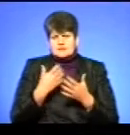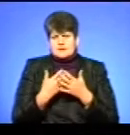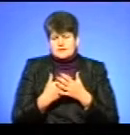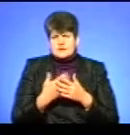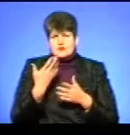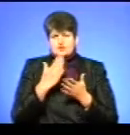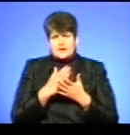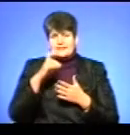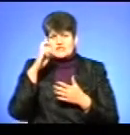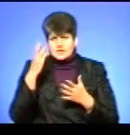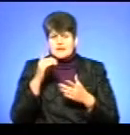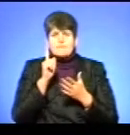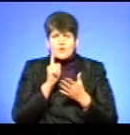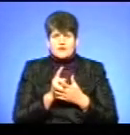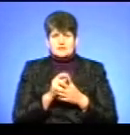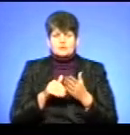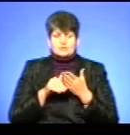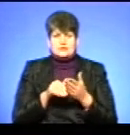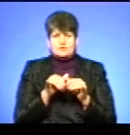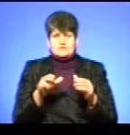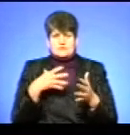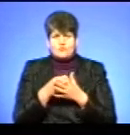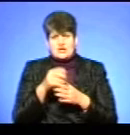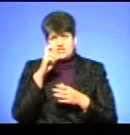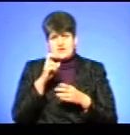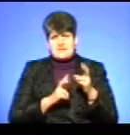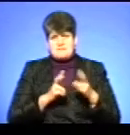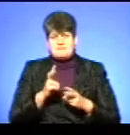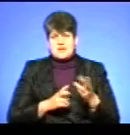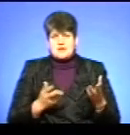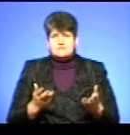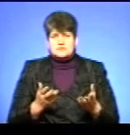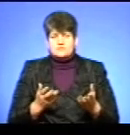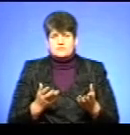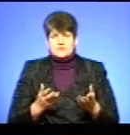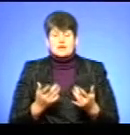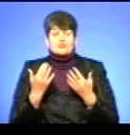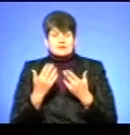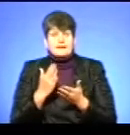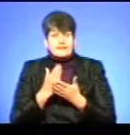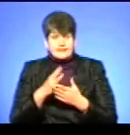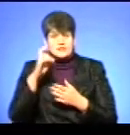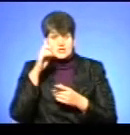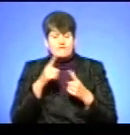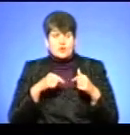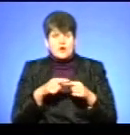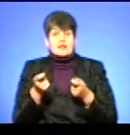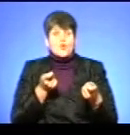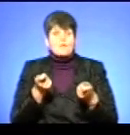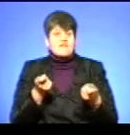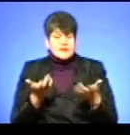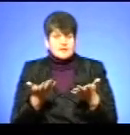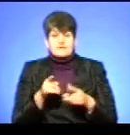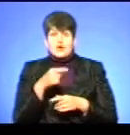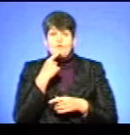держава, вона повинна сприяти розвитку своїх державних підприємств. І оскільки є державні органи управління, ви